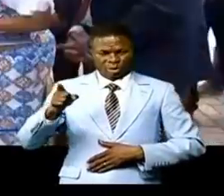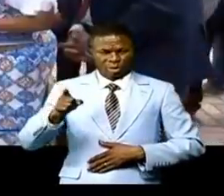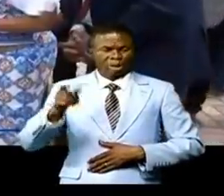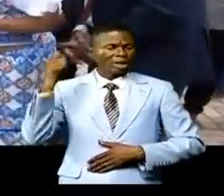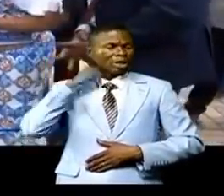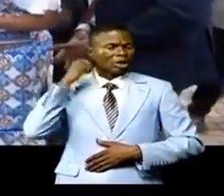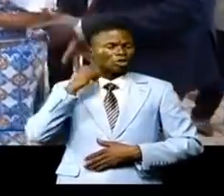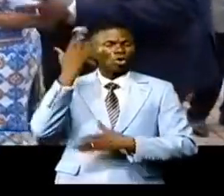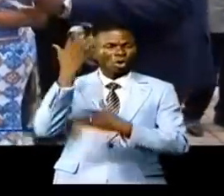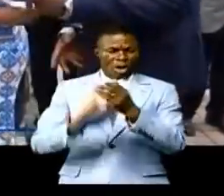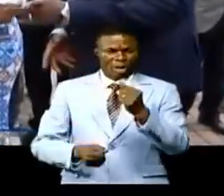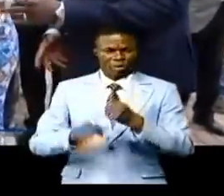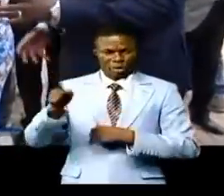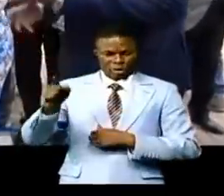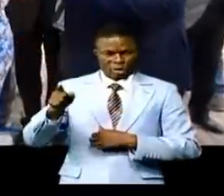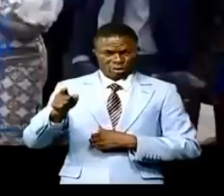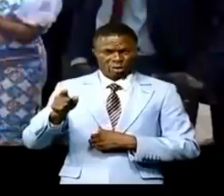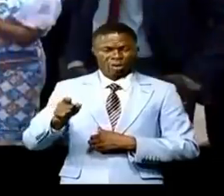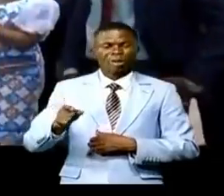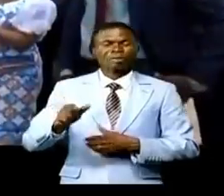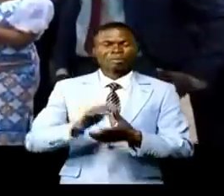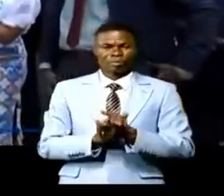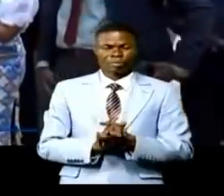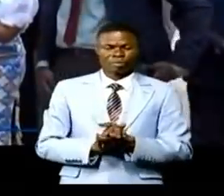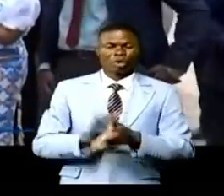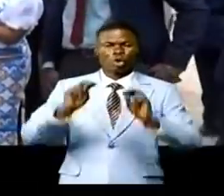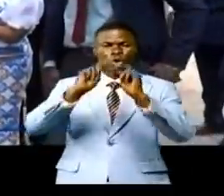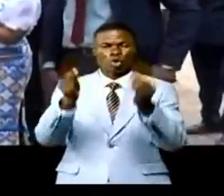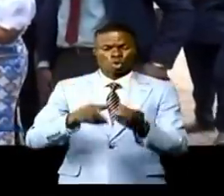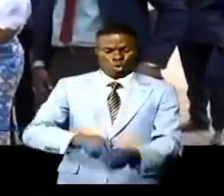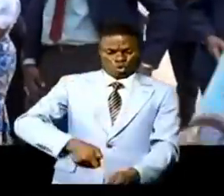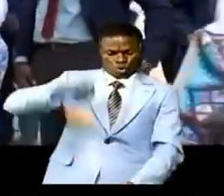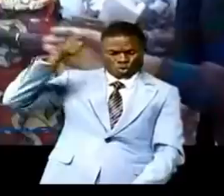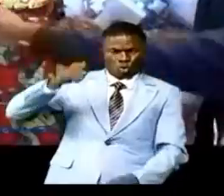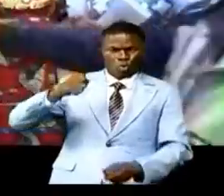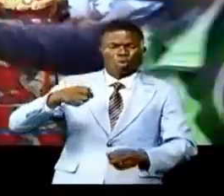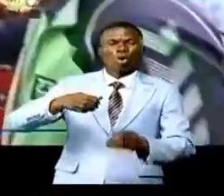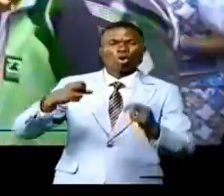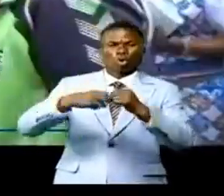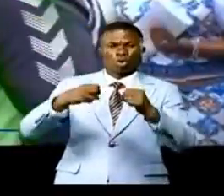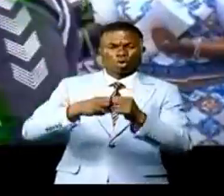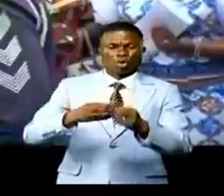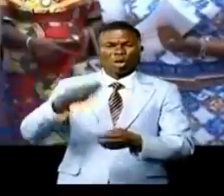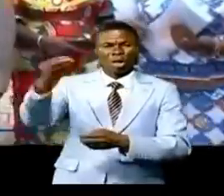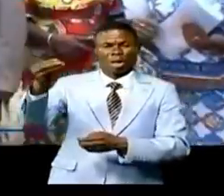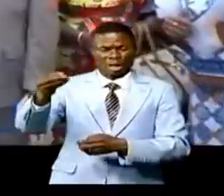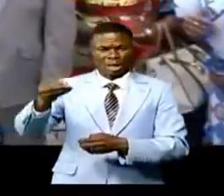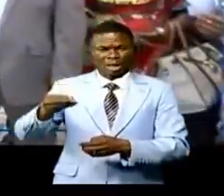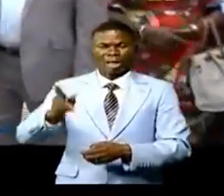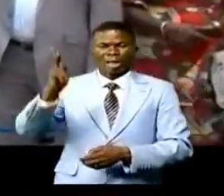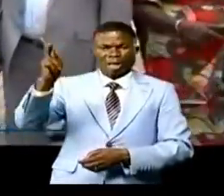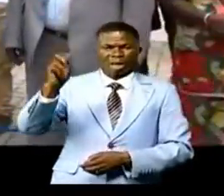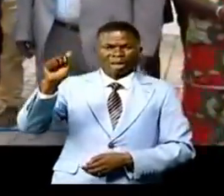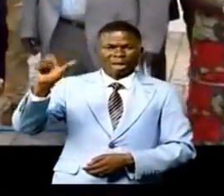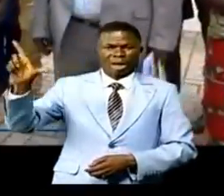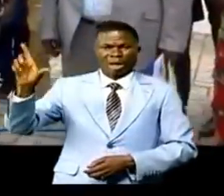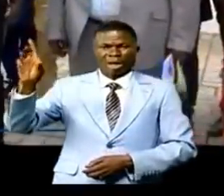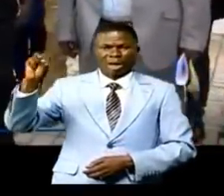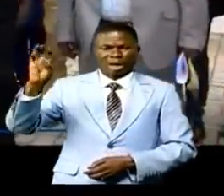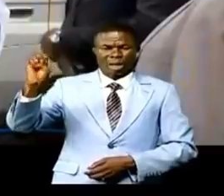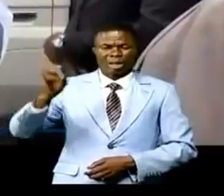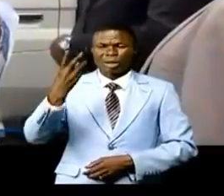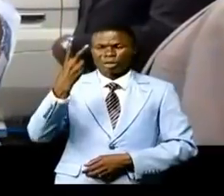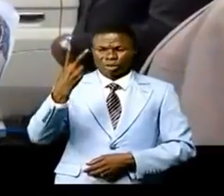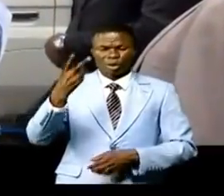Dr Kolar Madika muté à Kinshasa. Ces deux groupes électrogènes sont destinés aux antennes PEV, Kalemi et Kabalo, y compris deux motos par